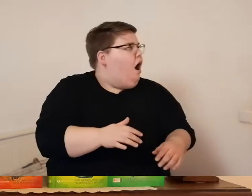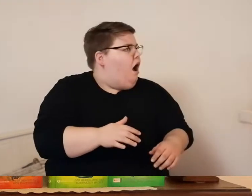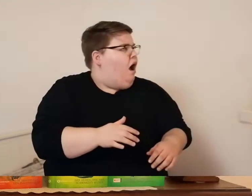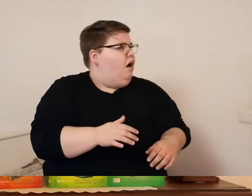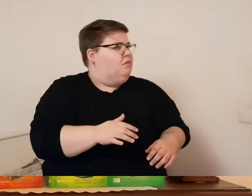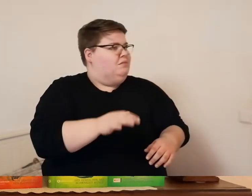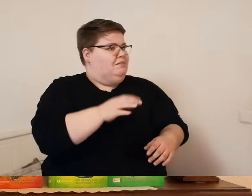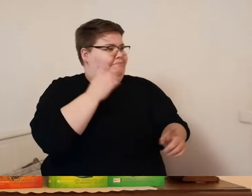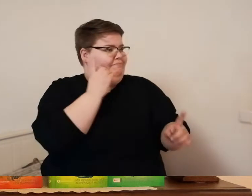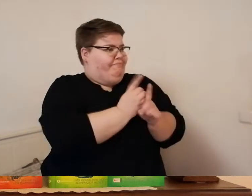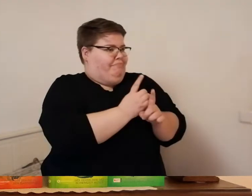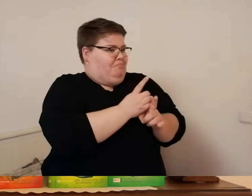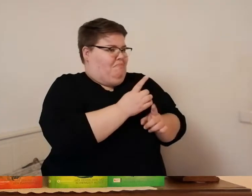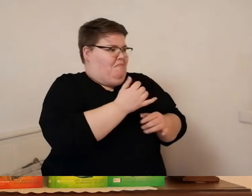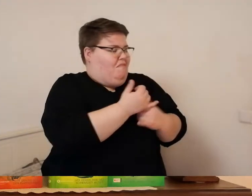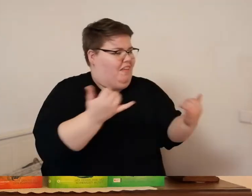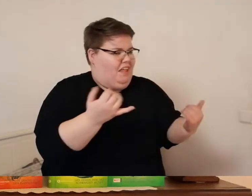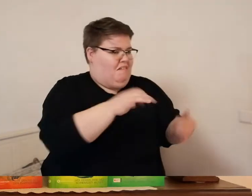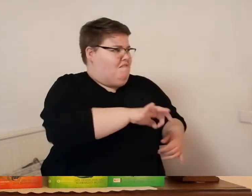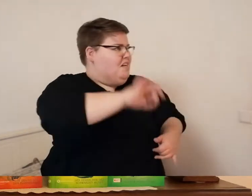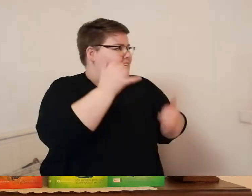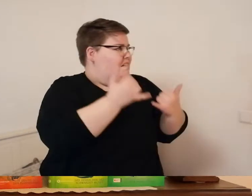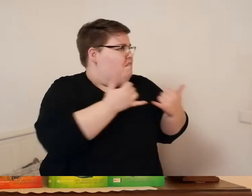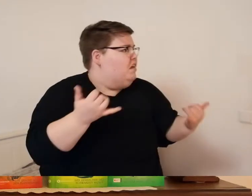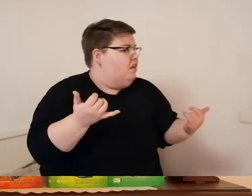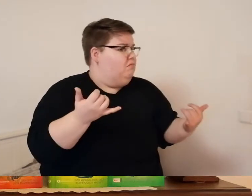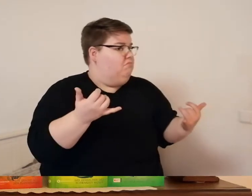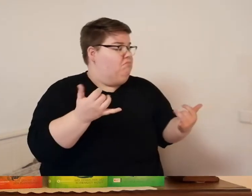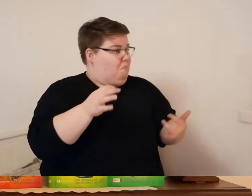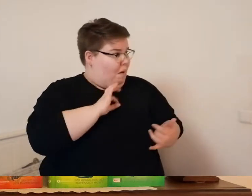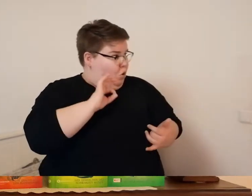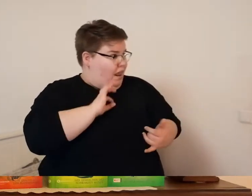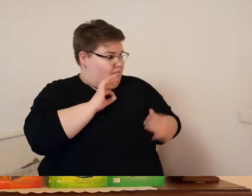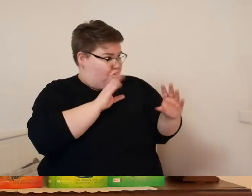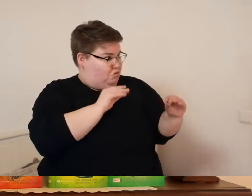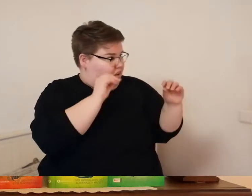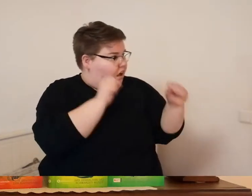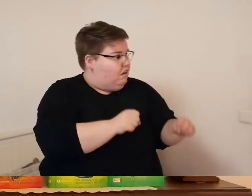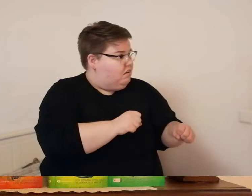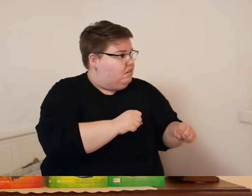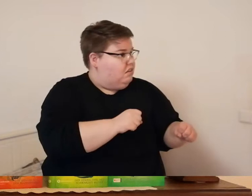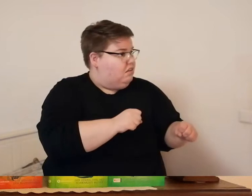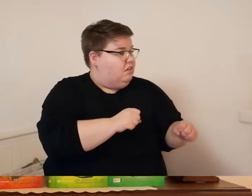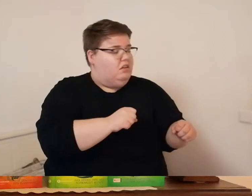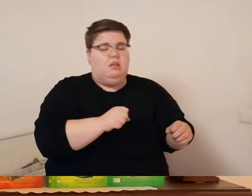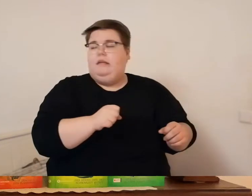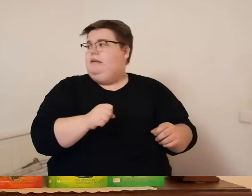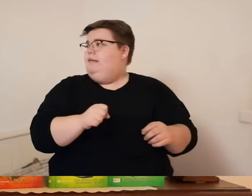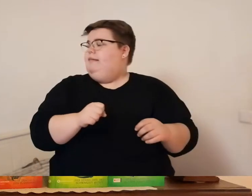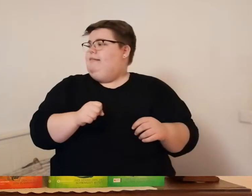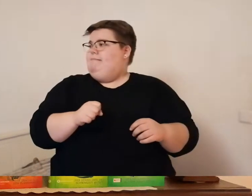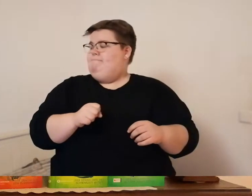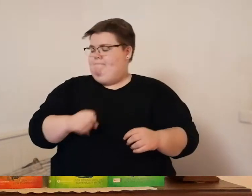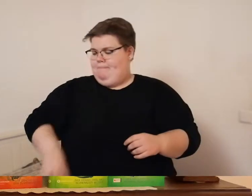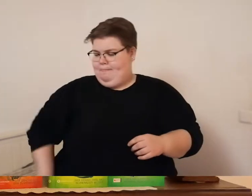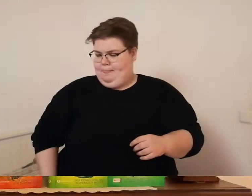wieder können wir dafür nochmal das amulett nehmen eric griff in seine jackentasche und holte gandrix kette heraus